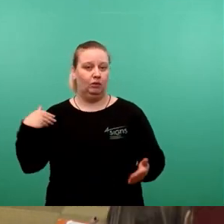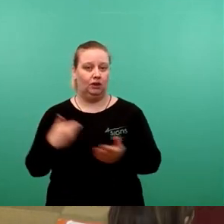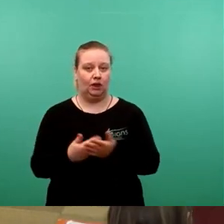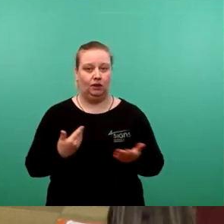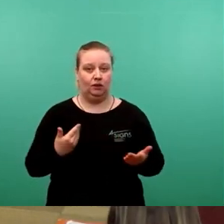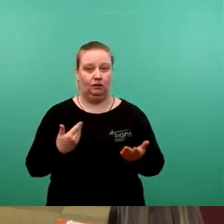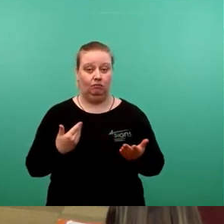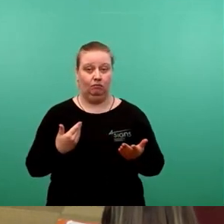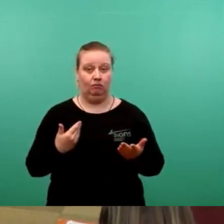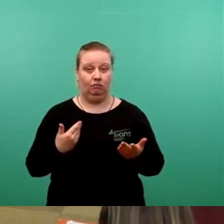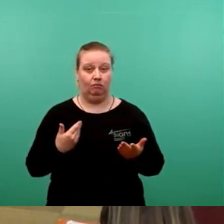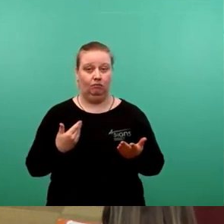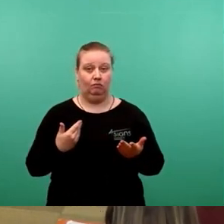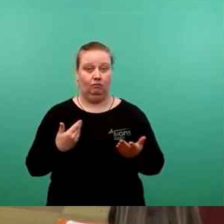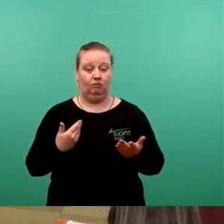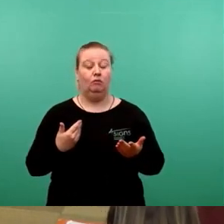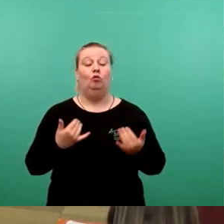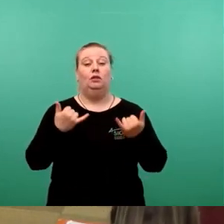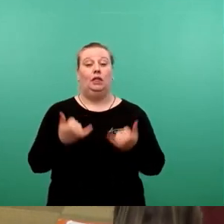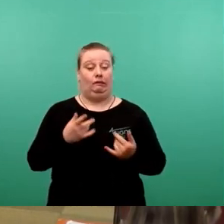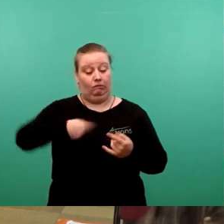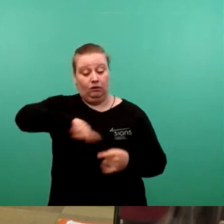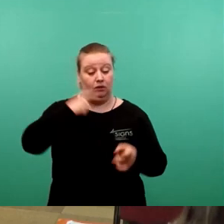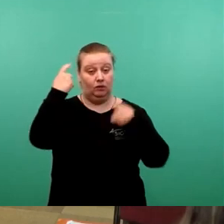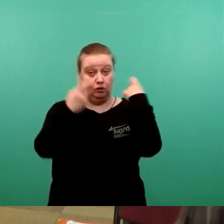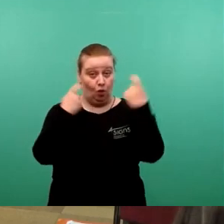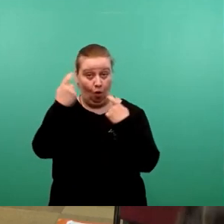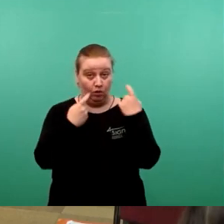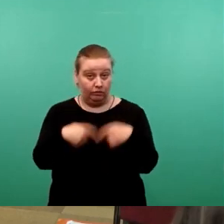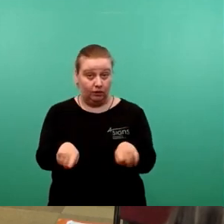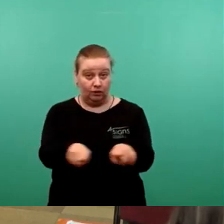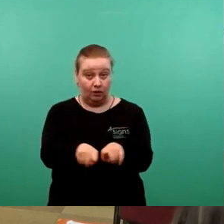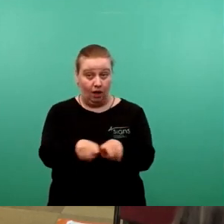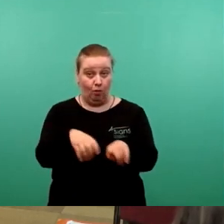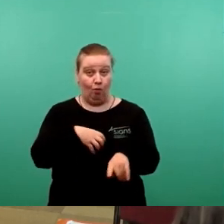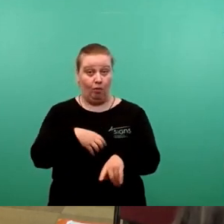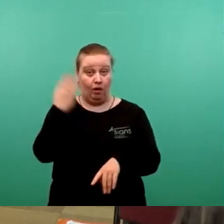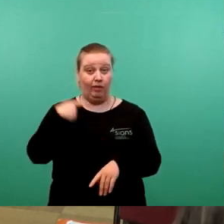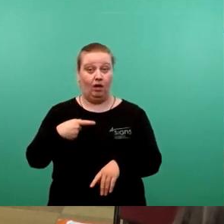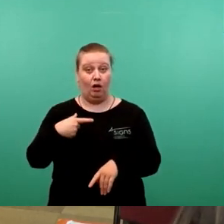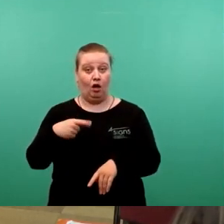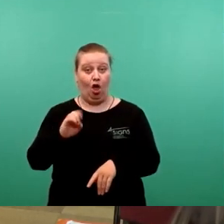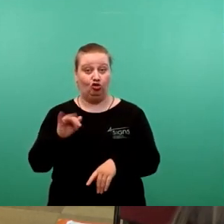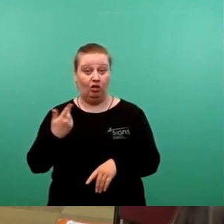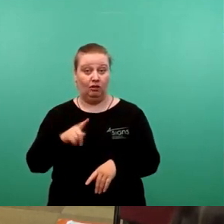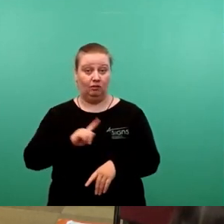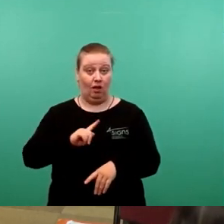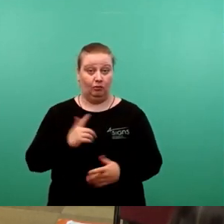bislang immer noch nichts da. Jetzt machen wir uns natürlich Sorgen, ob hier das ähnliche Dilemma droht wie in Klotsche. Da hätte ich gerne